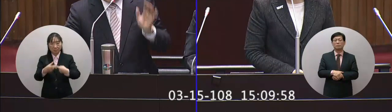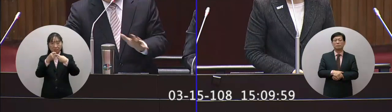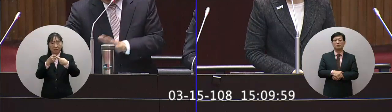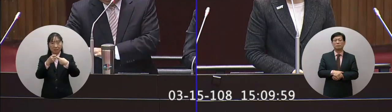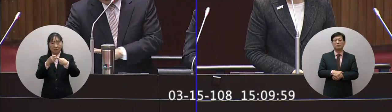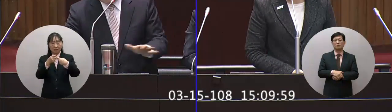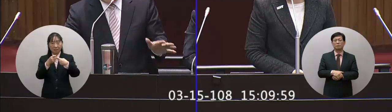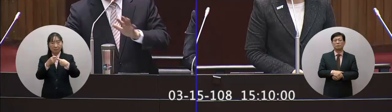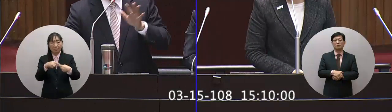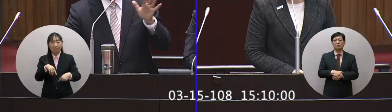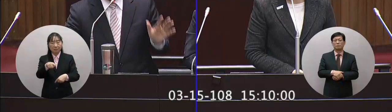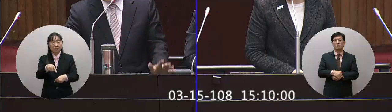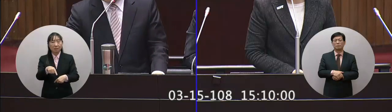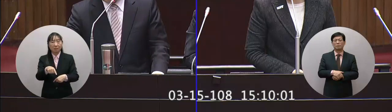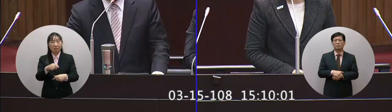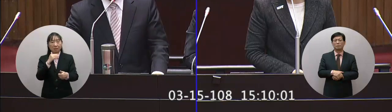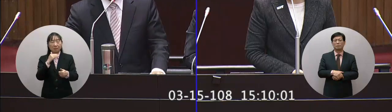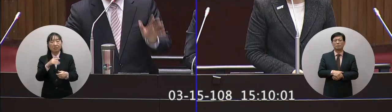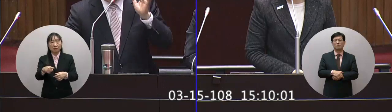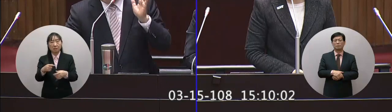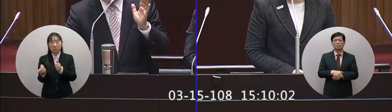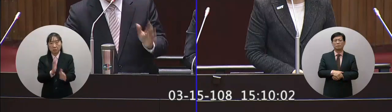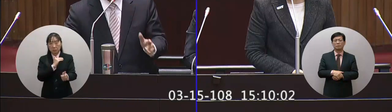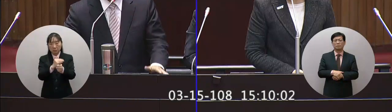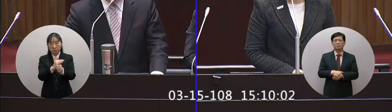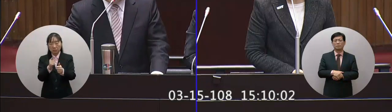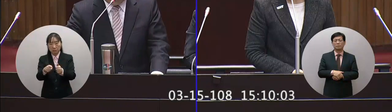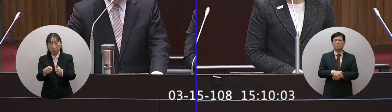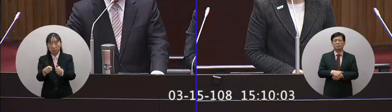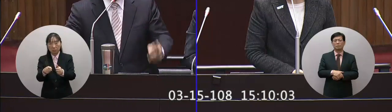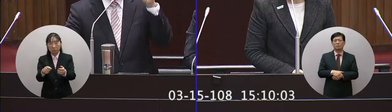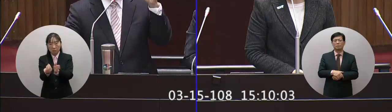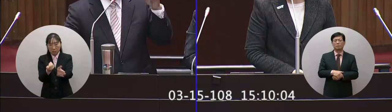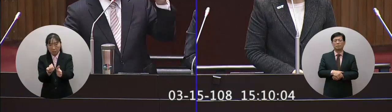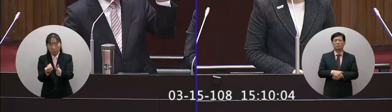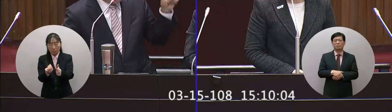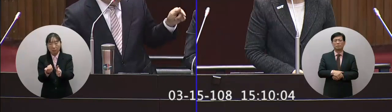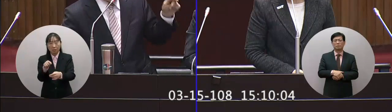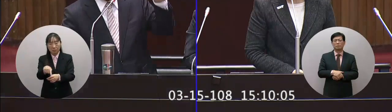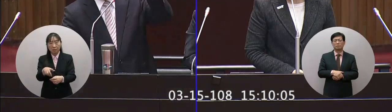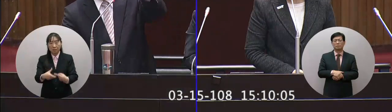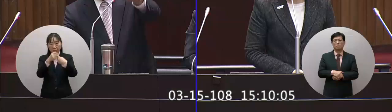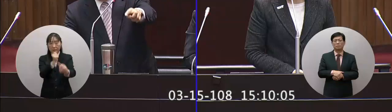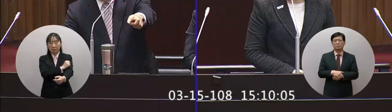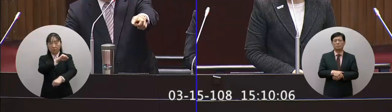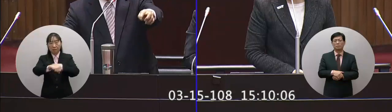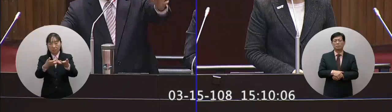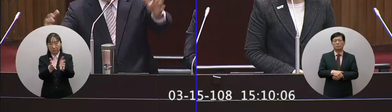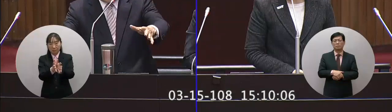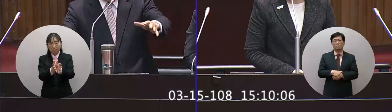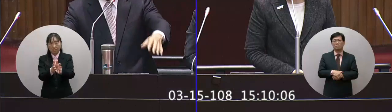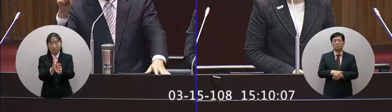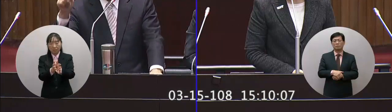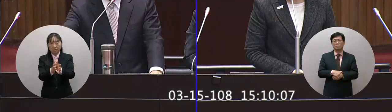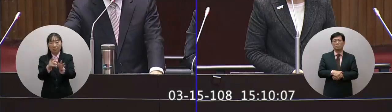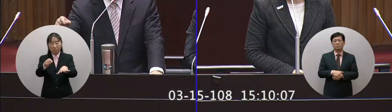當如此大量要準備解僱勞工的事件發生時第一勞動部責程